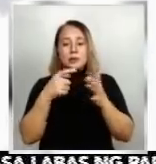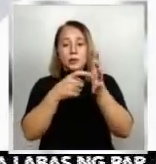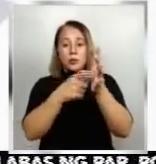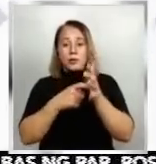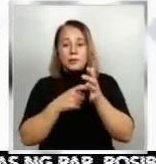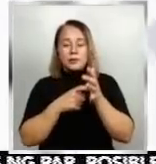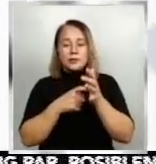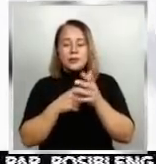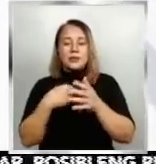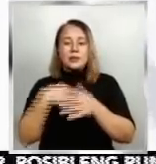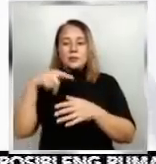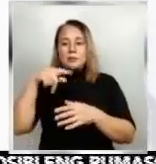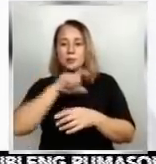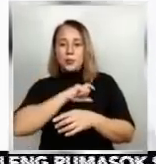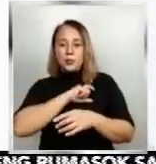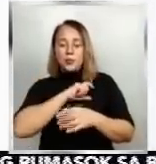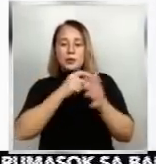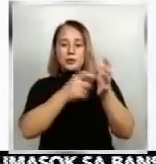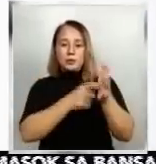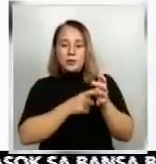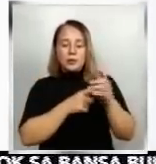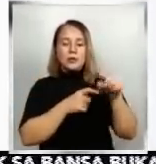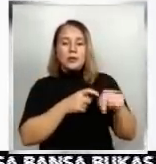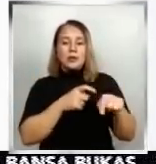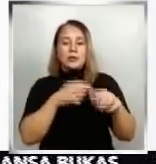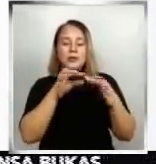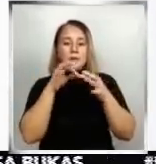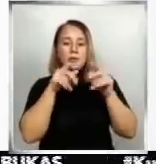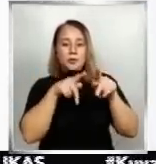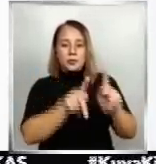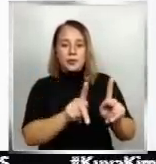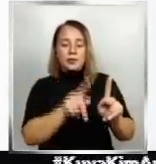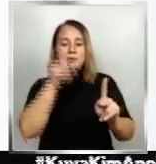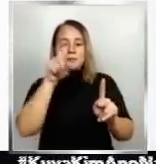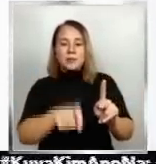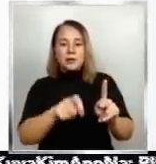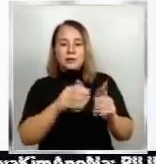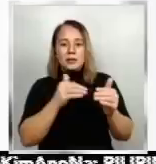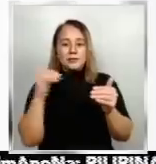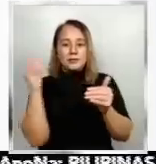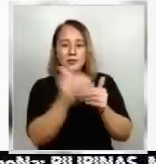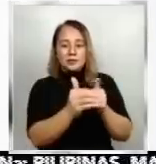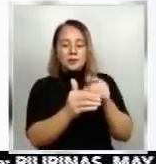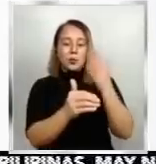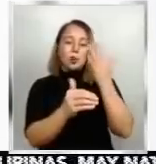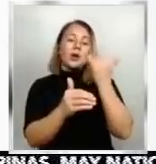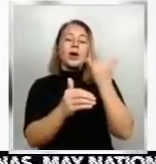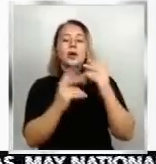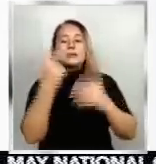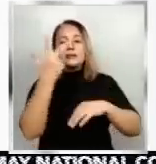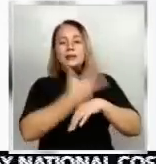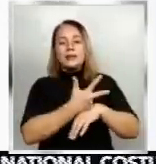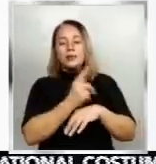PNP requires that the special permit should be ahead. Dahil nga po tatlong araw lang po yung